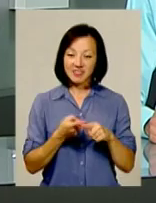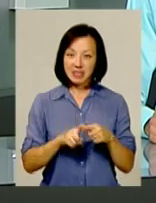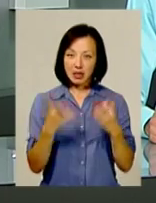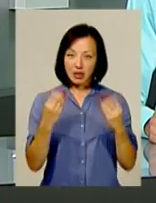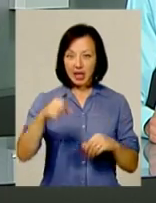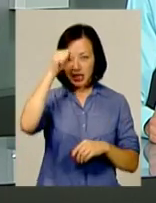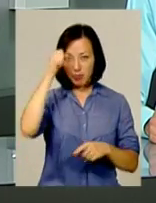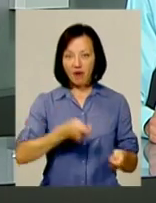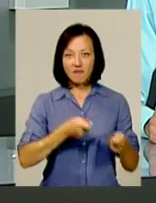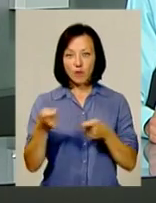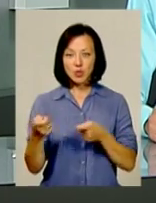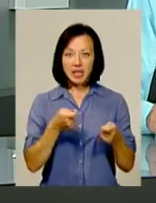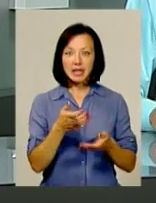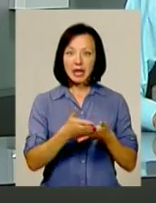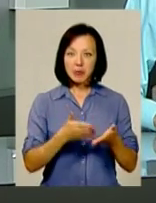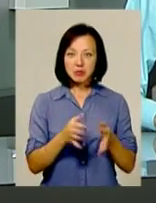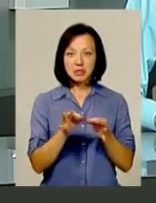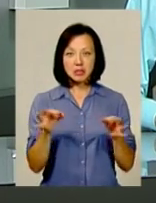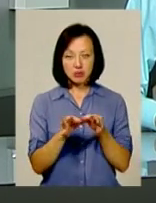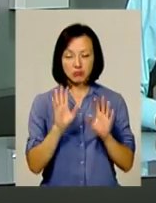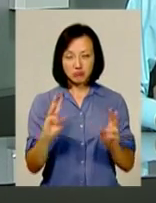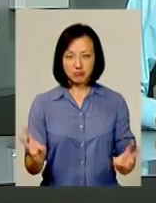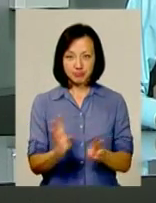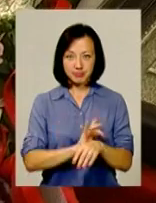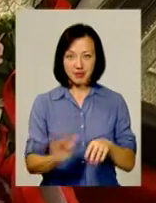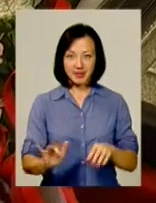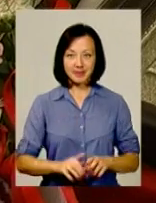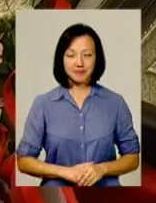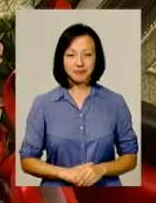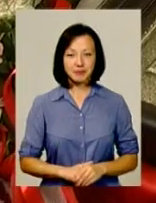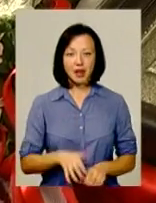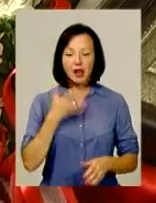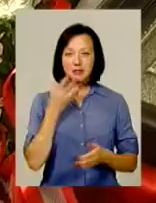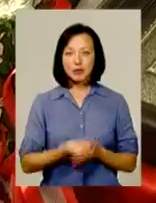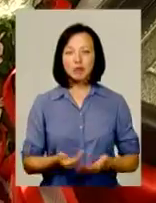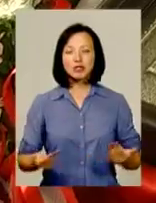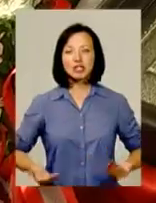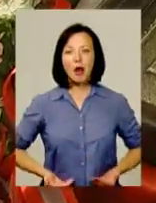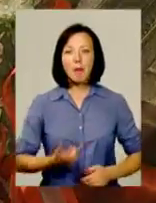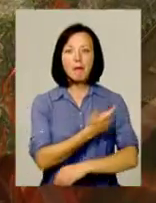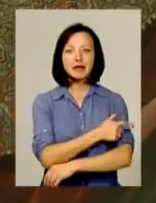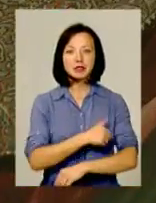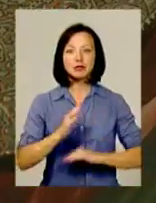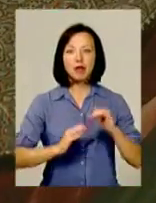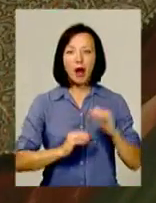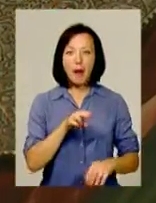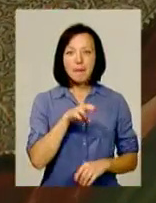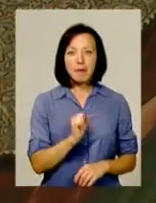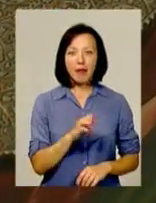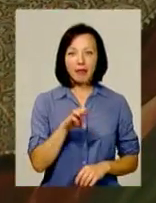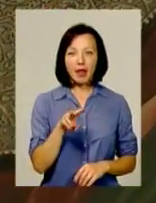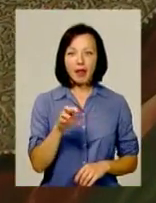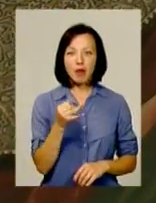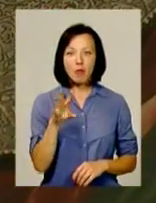гріх возити хліб із сіно, Пантелеймон спалить. Своїм життям і медичною практикою Пантелеймон довів,